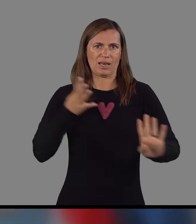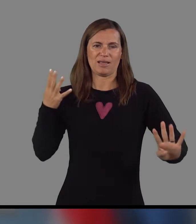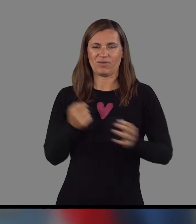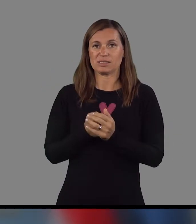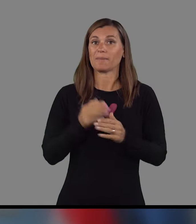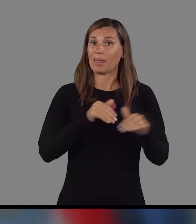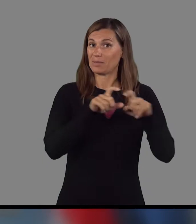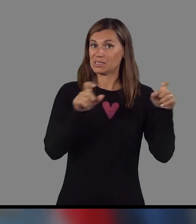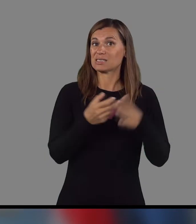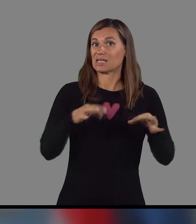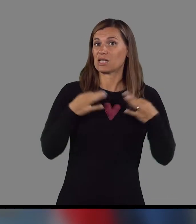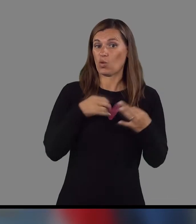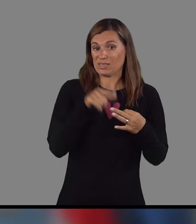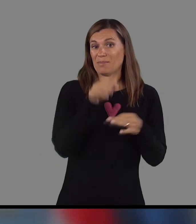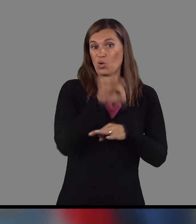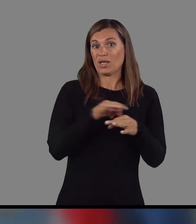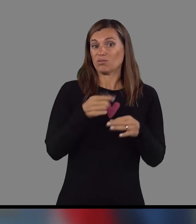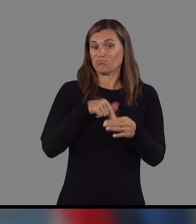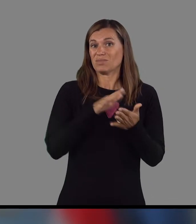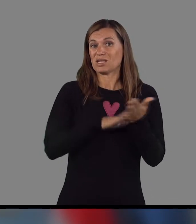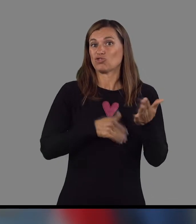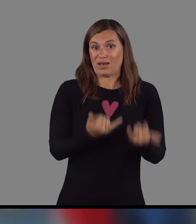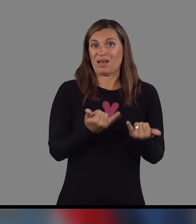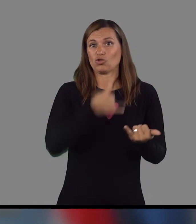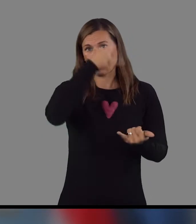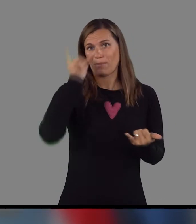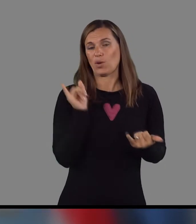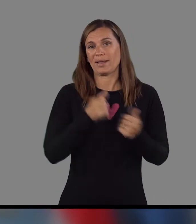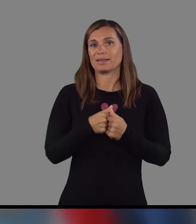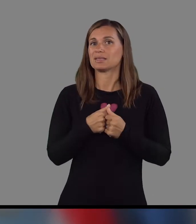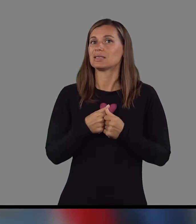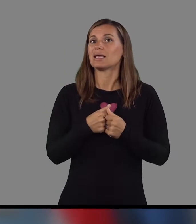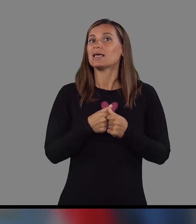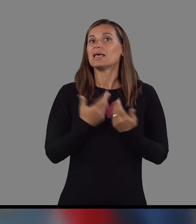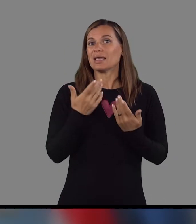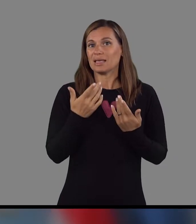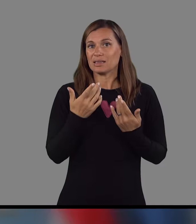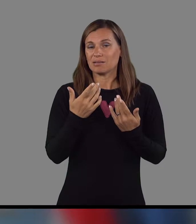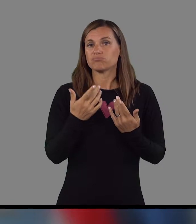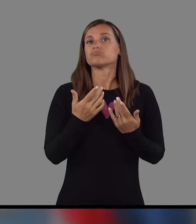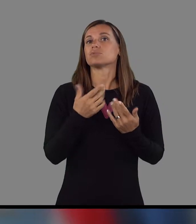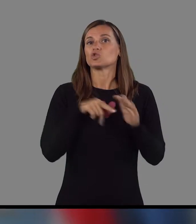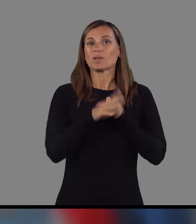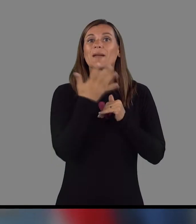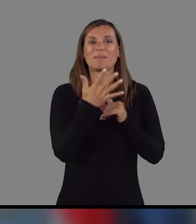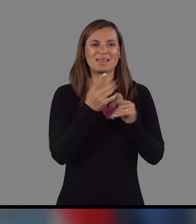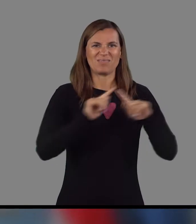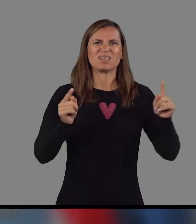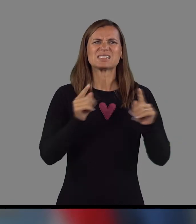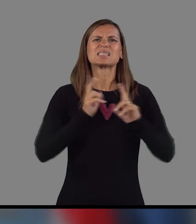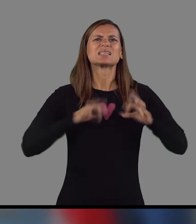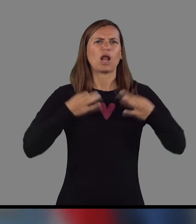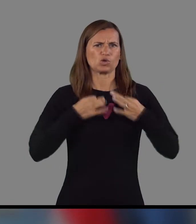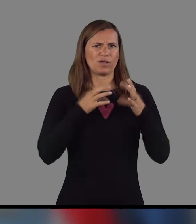smo na Ministrstvu za zdravje za pilotnim projektom začeli v letošnjem poletju. Pravzaprav smo znotraj petih vrst zdravstvenih storitev, kjer so